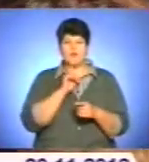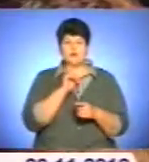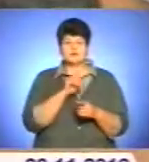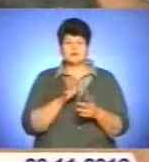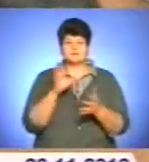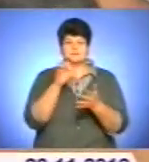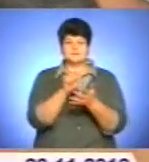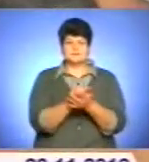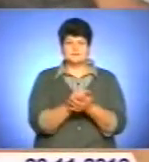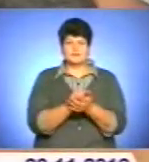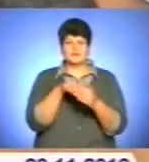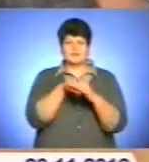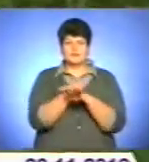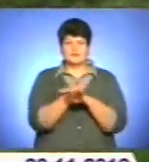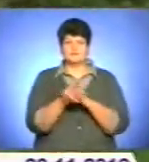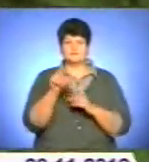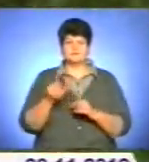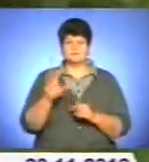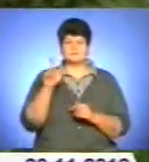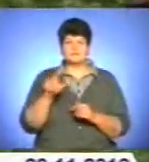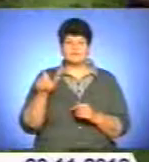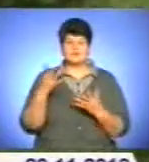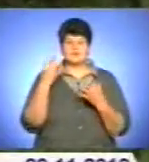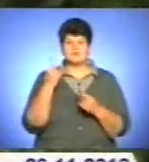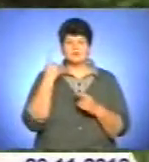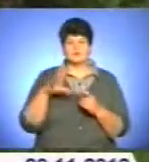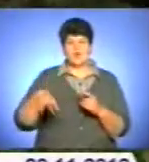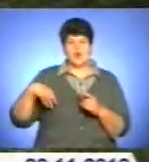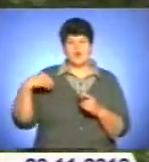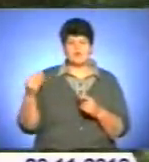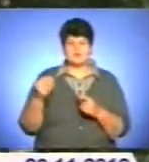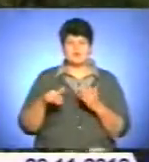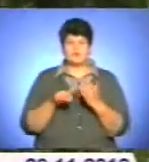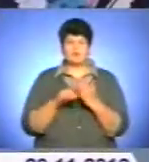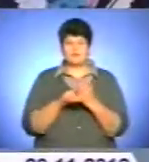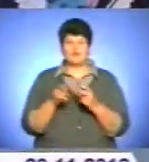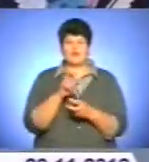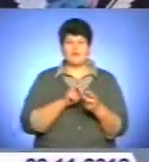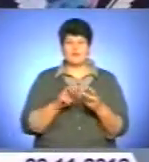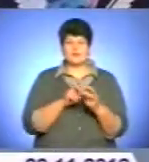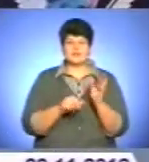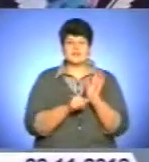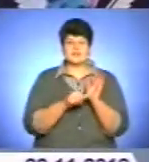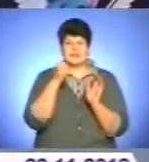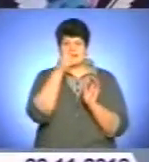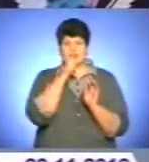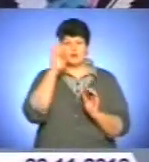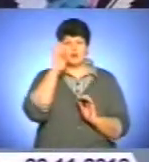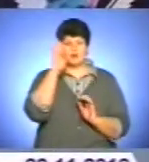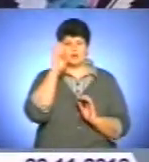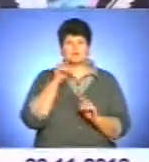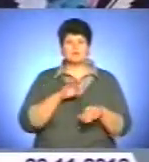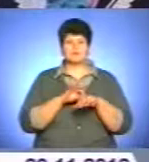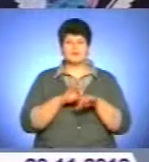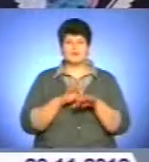правоохоронців до схованки зловмисників. Ще один хвостаточий допоміг у пошуках шестирічного хлопчика. Службовими собаками здійснюють профілактичні